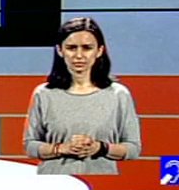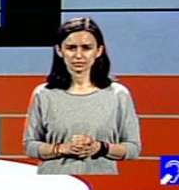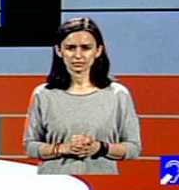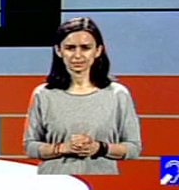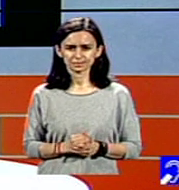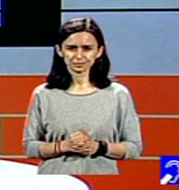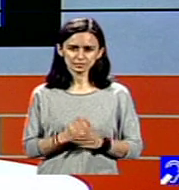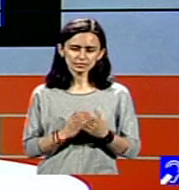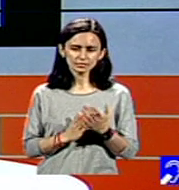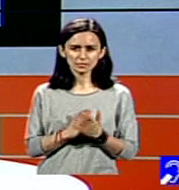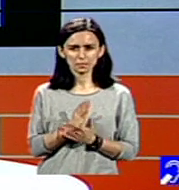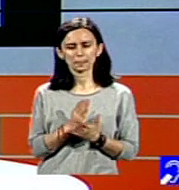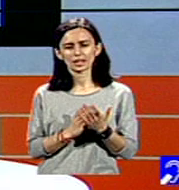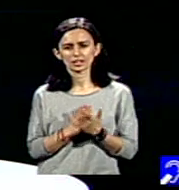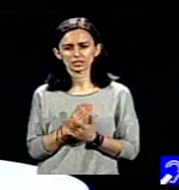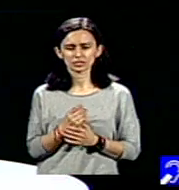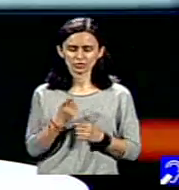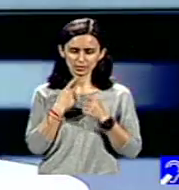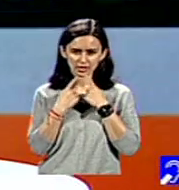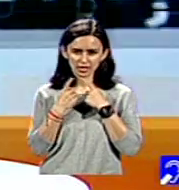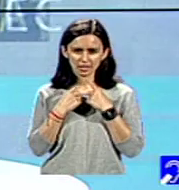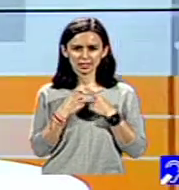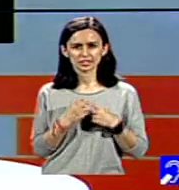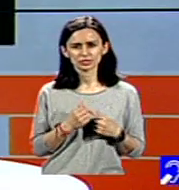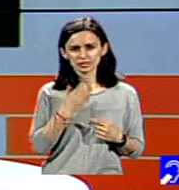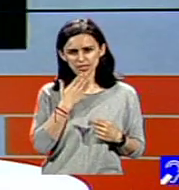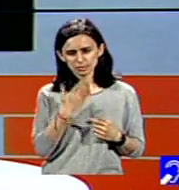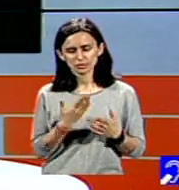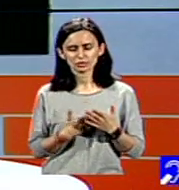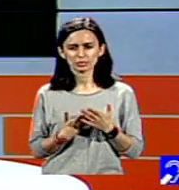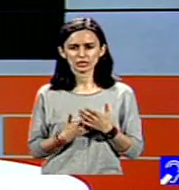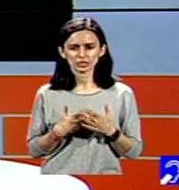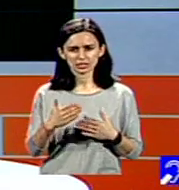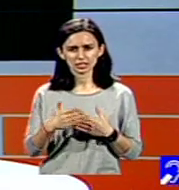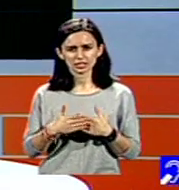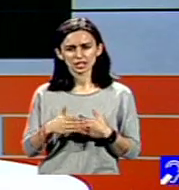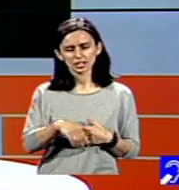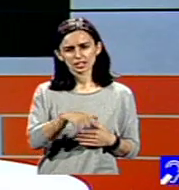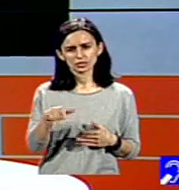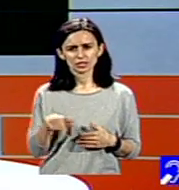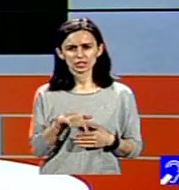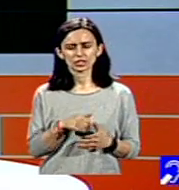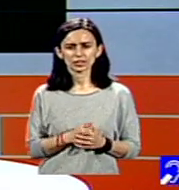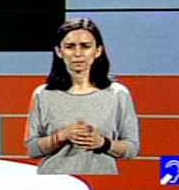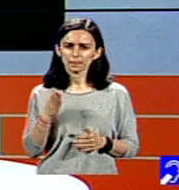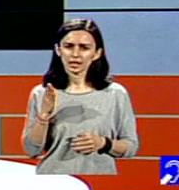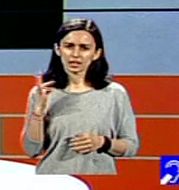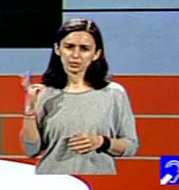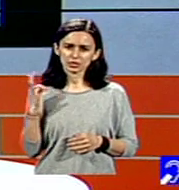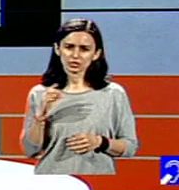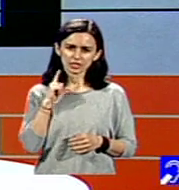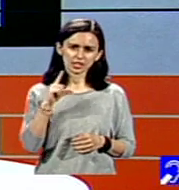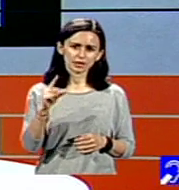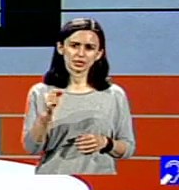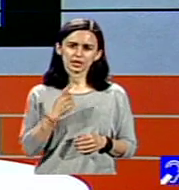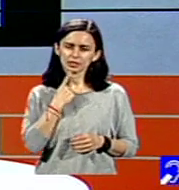Am revenit în platou, doamnelor, domnilor, urmăriți fără prejudecăți și vă mulțumim pentru că sunteți alături de noi. De la Botoșani mergem acum la